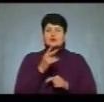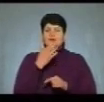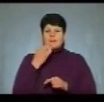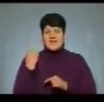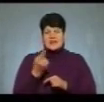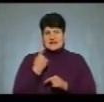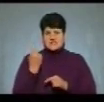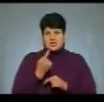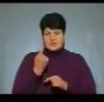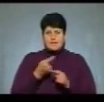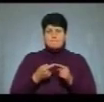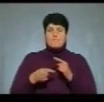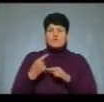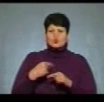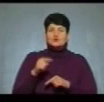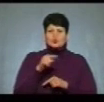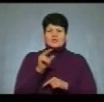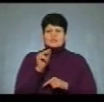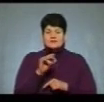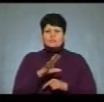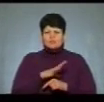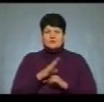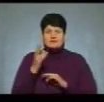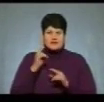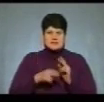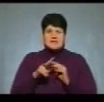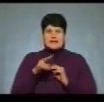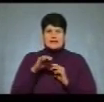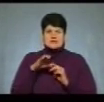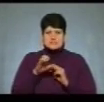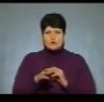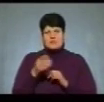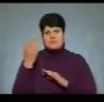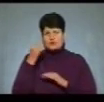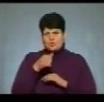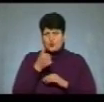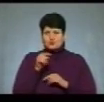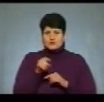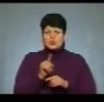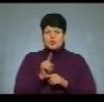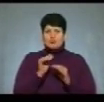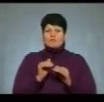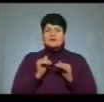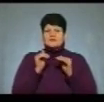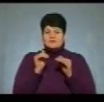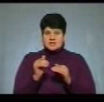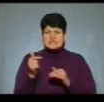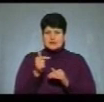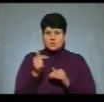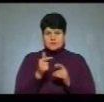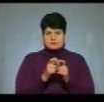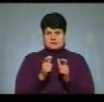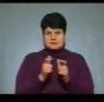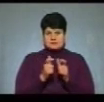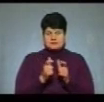лічильника. Повернулися до тієї цифри, що була до кінця листопада минулого року. Тоді норму підвищили і за грудень платіжки